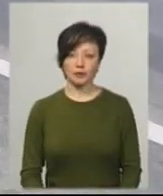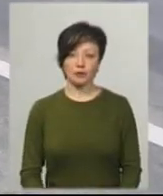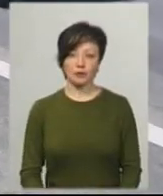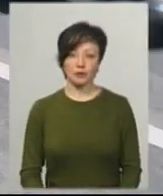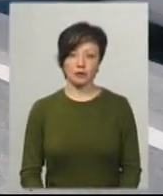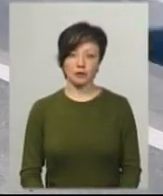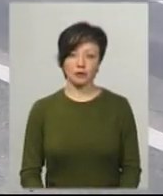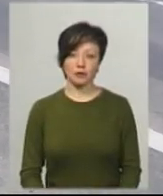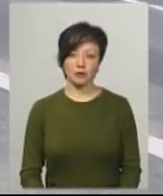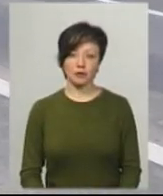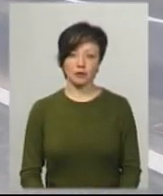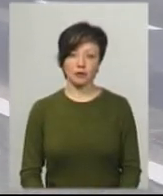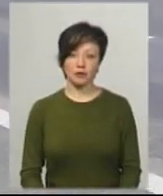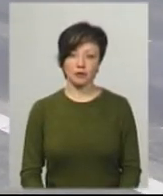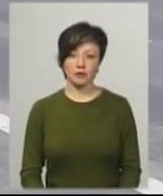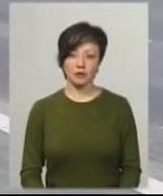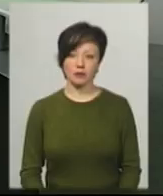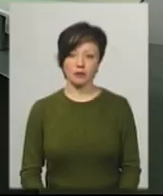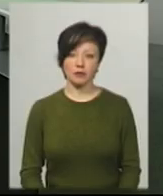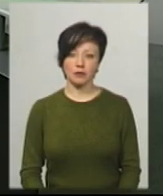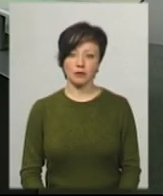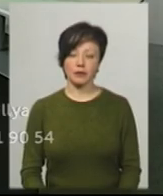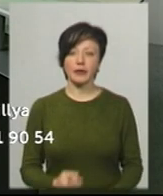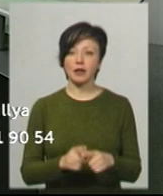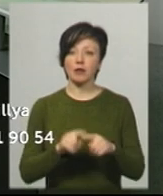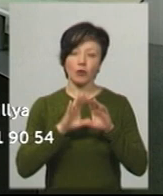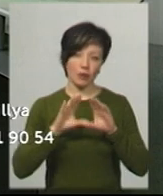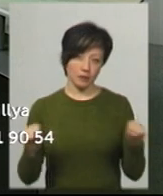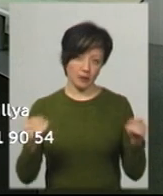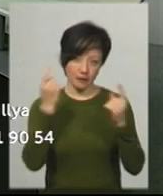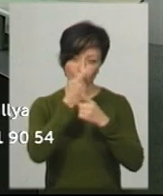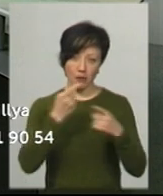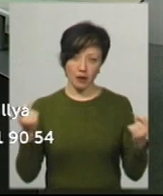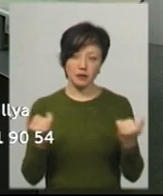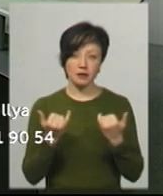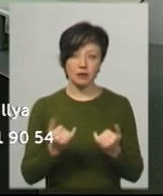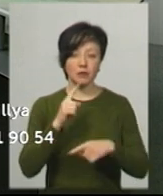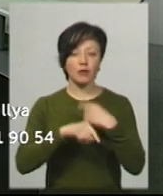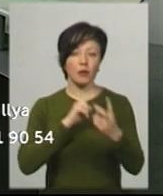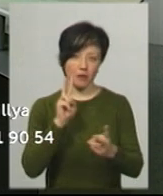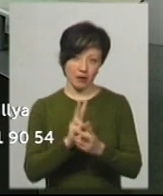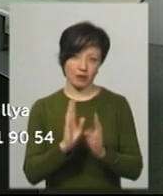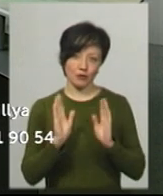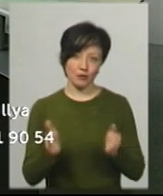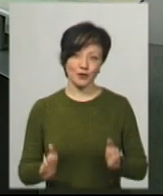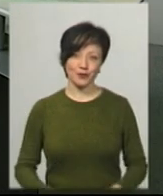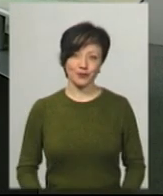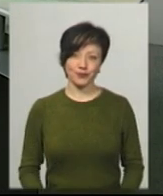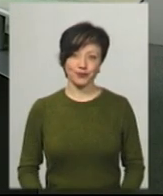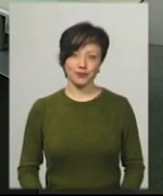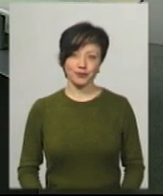Юрій Чорний, новини на Суспільному, Хмельницький. Це була остання інформація на цю годину. Побачимось о 20.30.